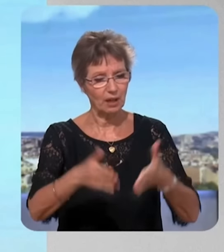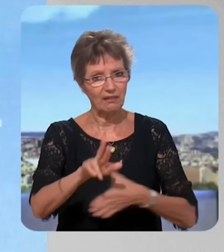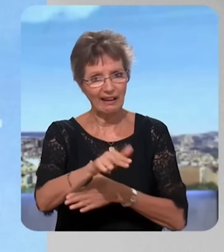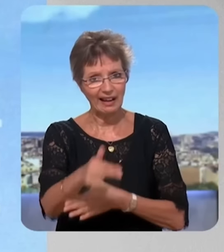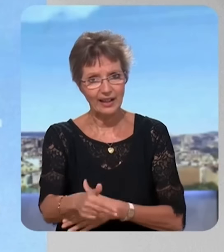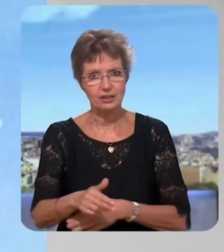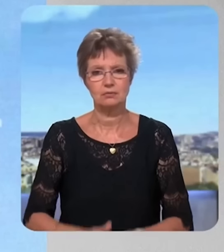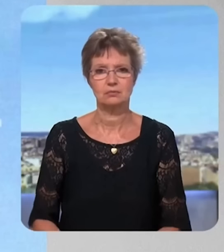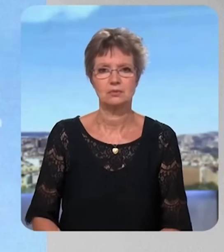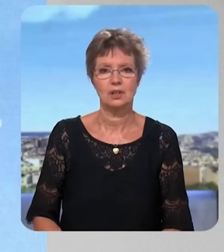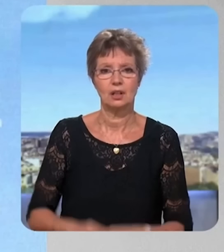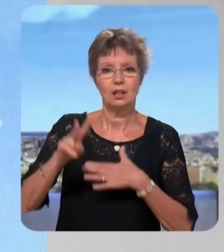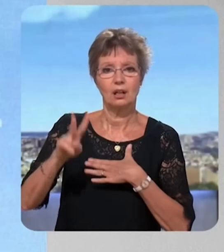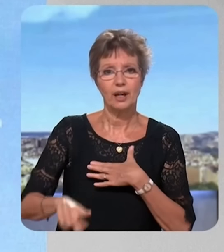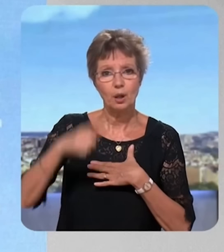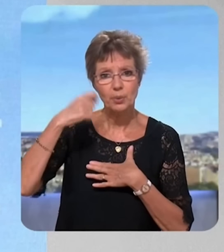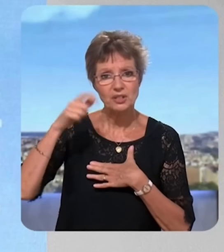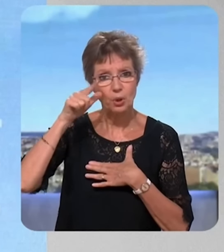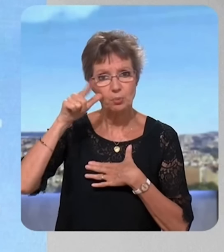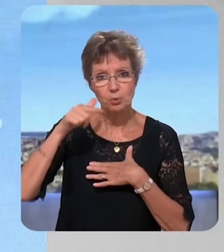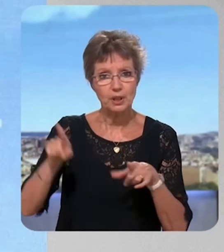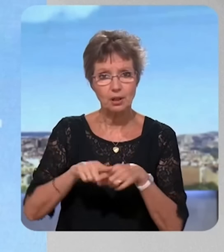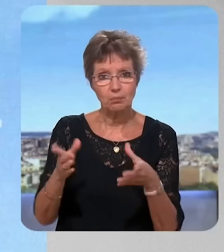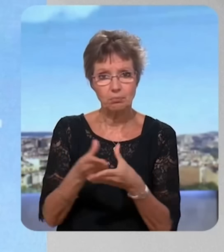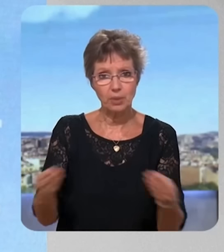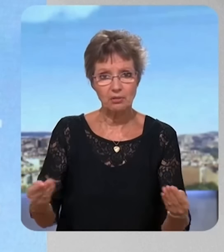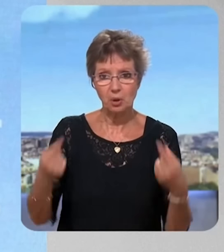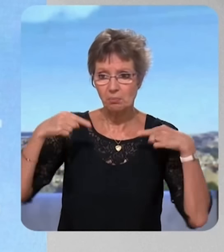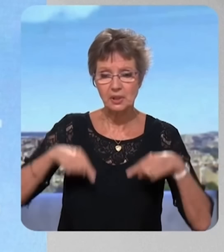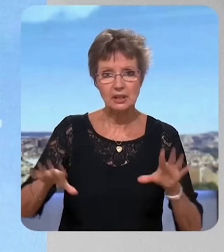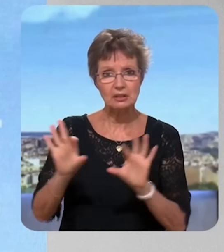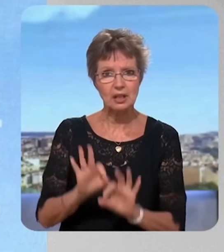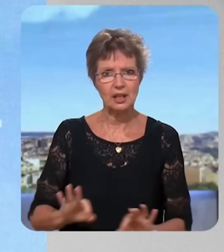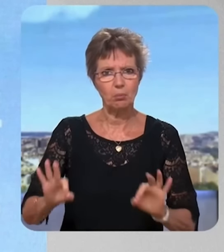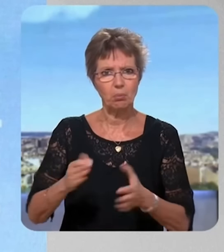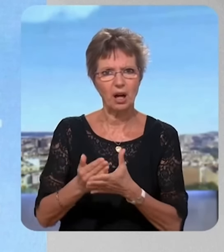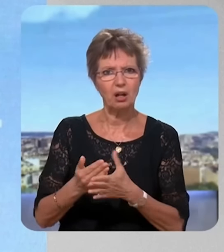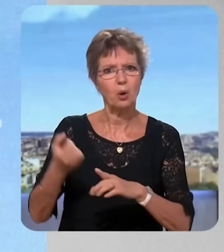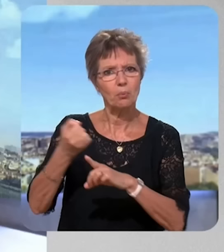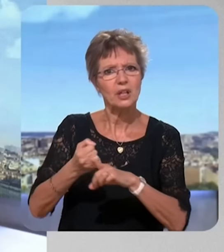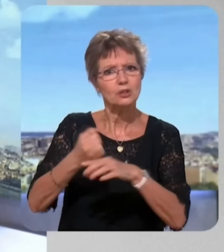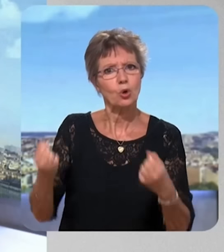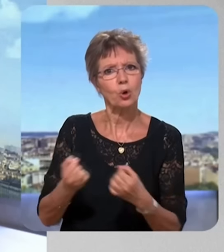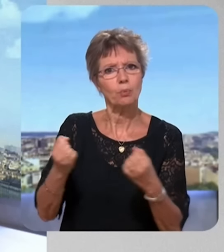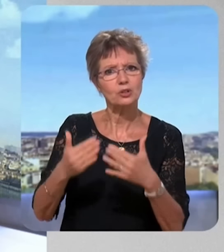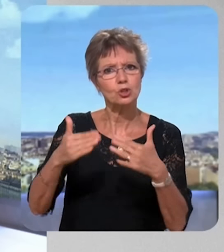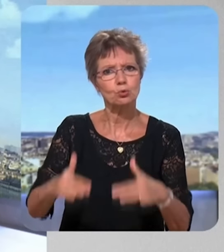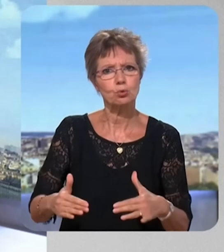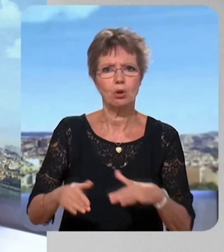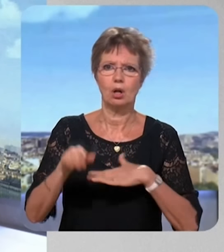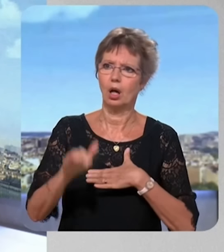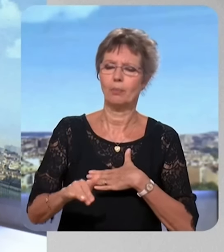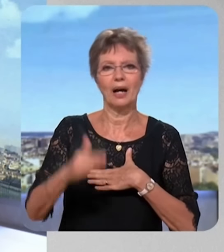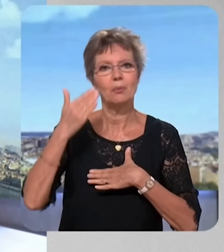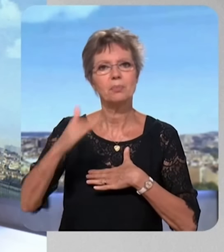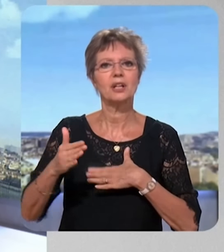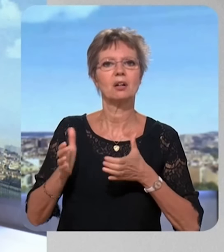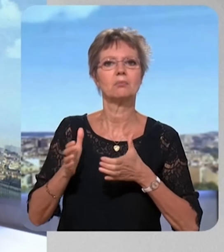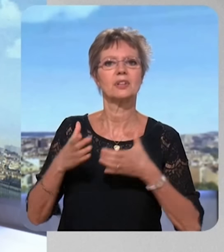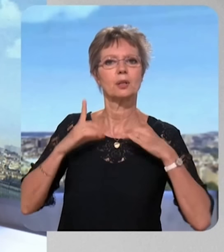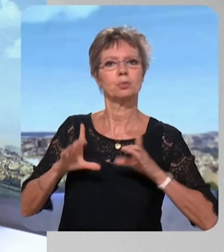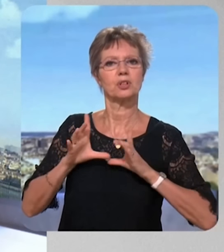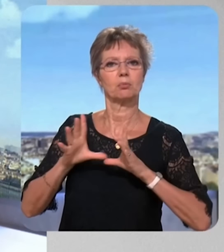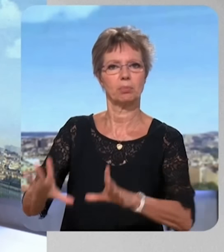– Je note qu'il n'y plus de président de la République dans ce pays, il n'y plus de ministre d'ailleurs, il y des militants qui font campagne. – Il y une dissolution, il y une campagne,'est normal, c'est